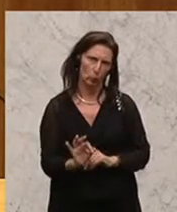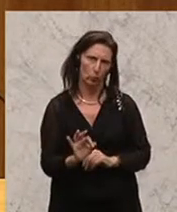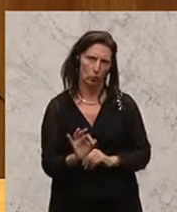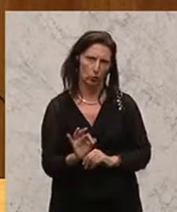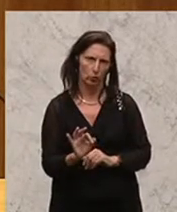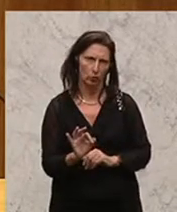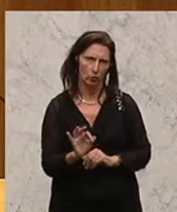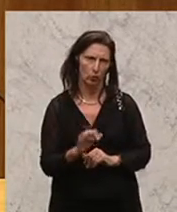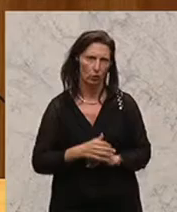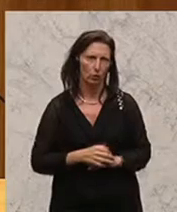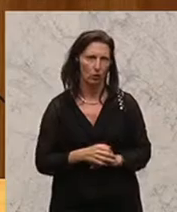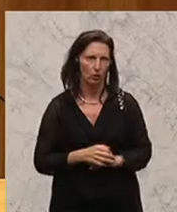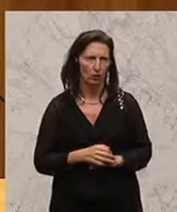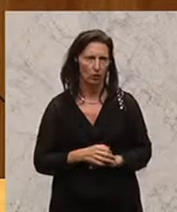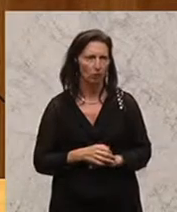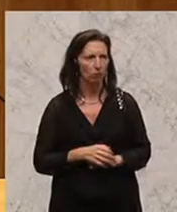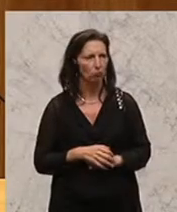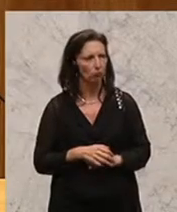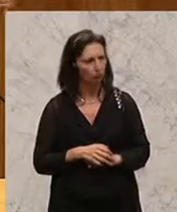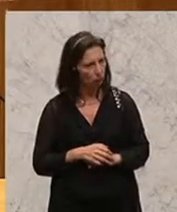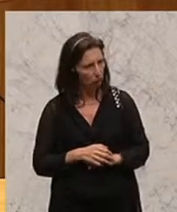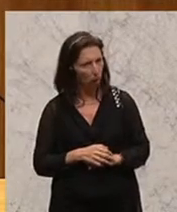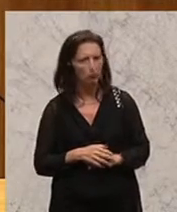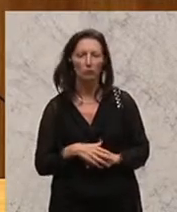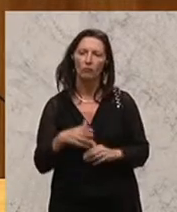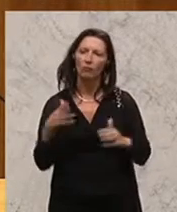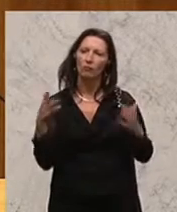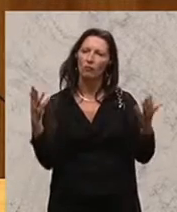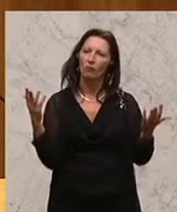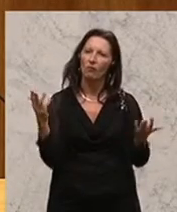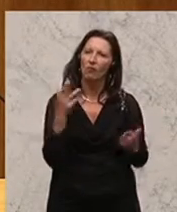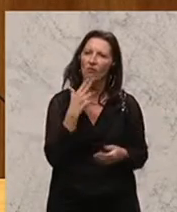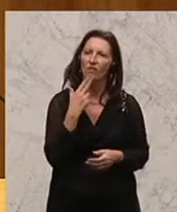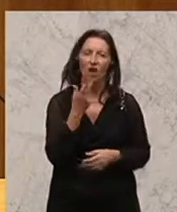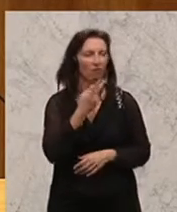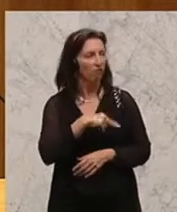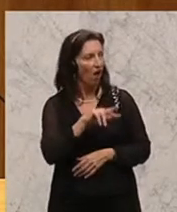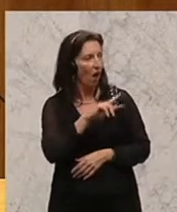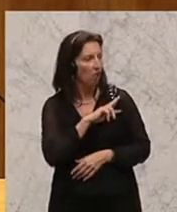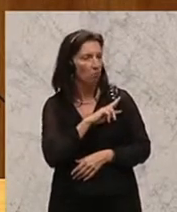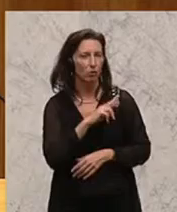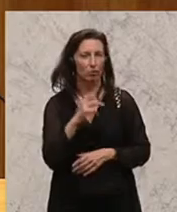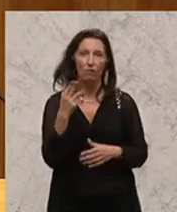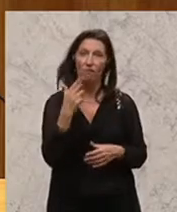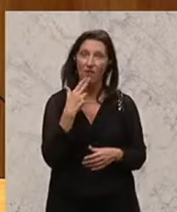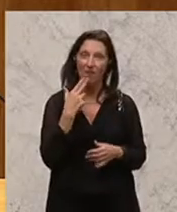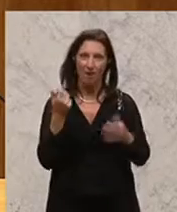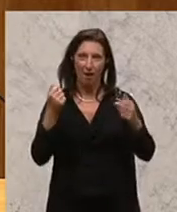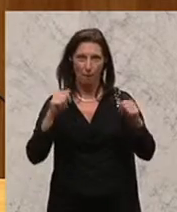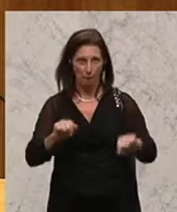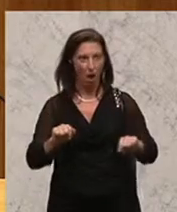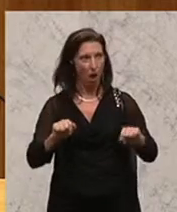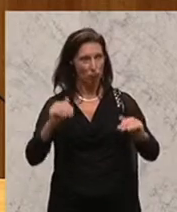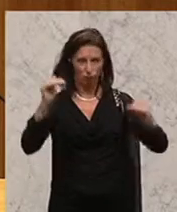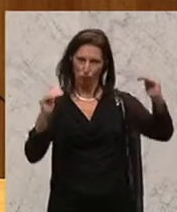indem die Zuständigkeiten und die Machtbalance entsprechend aufgeteilt ist. Aber das